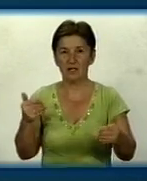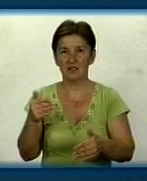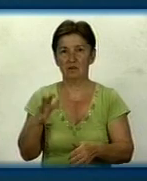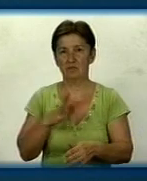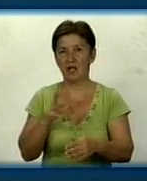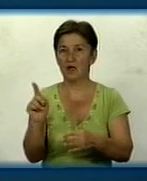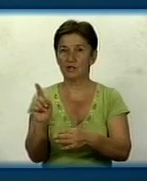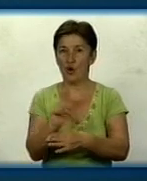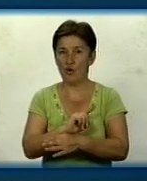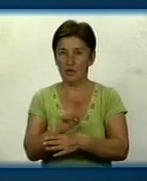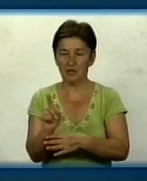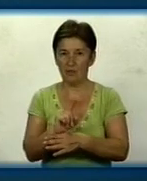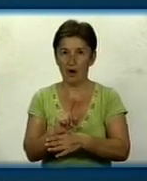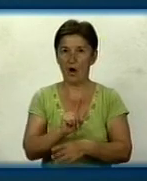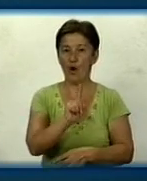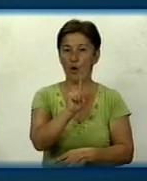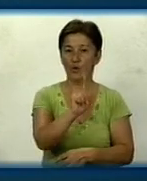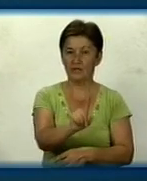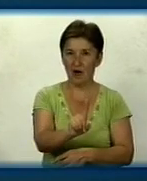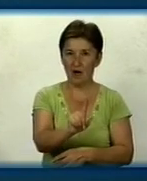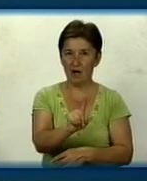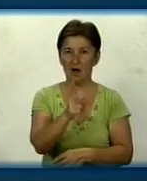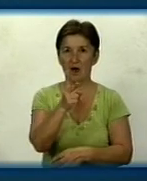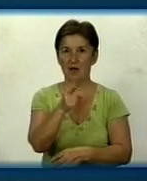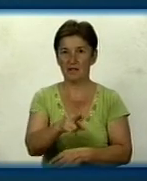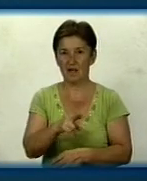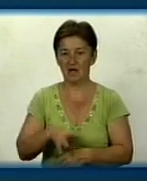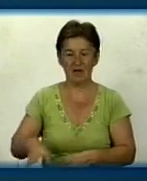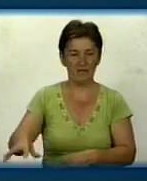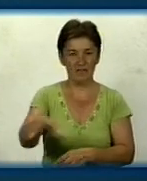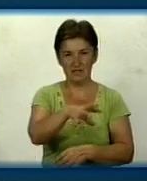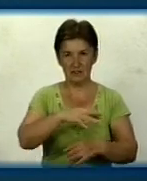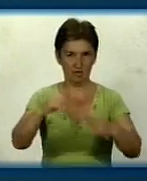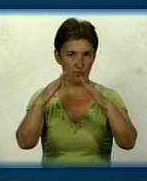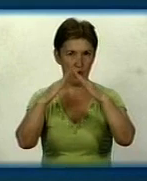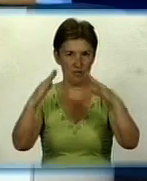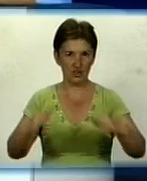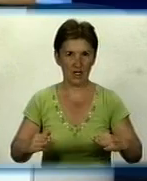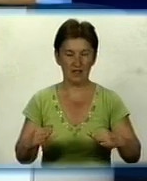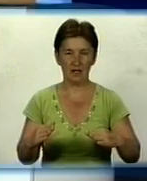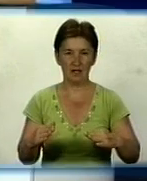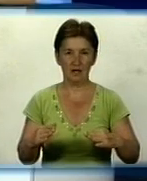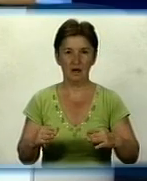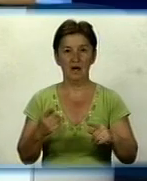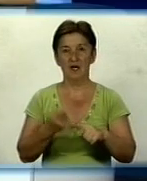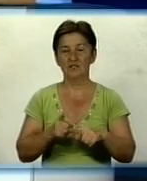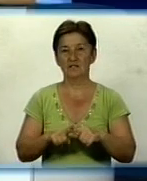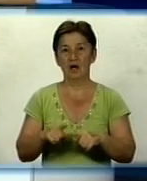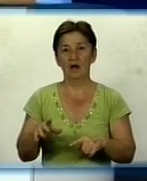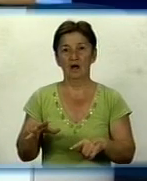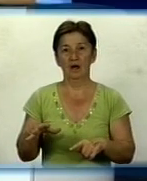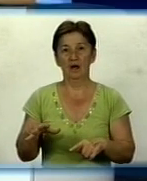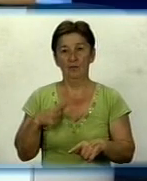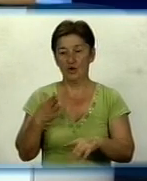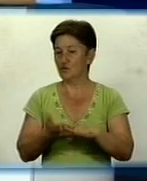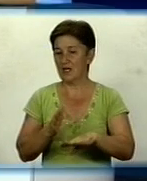норма. Одна для всього помешкання приватного сектора. Це було дуже